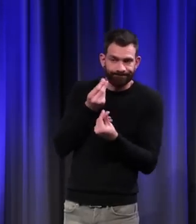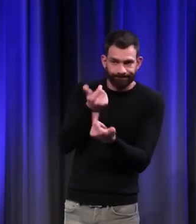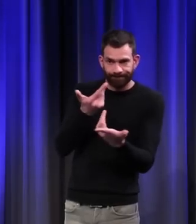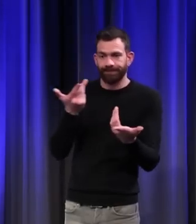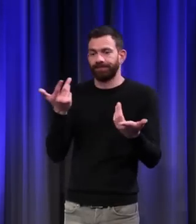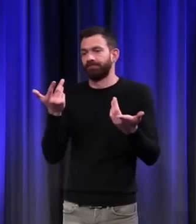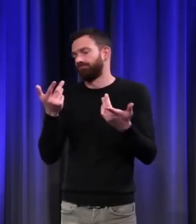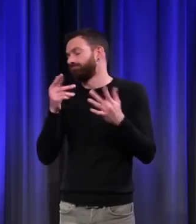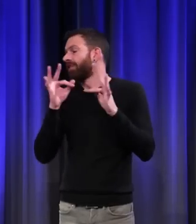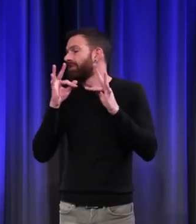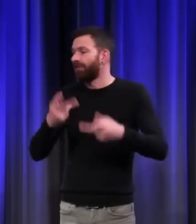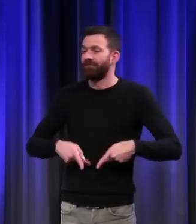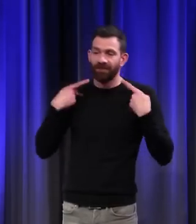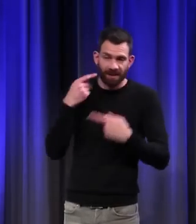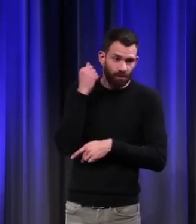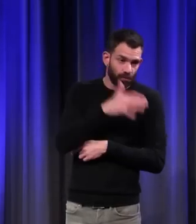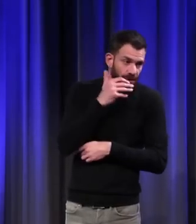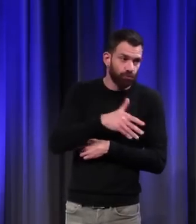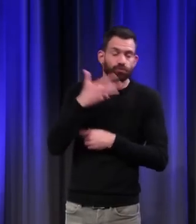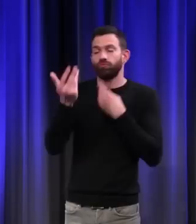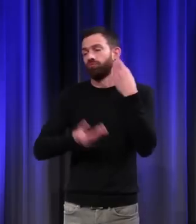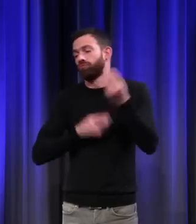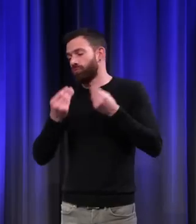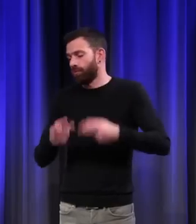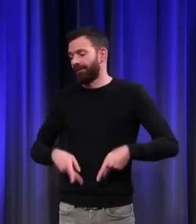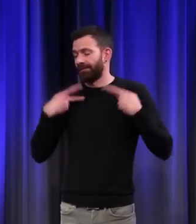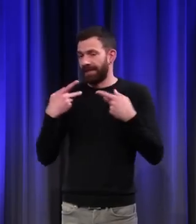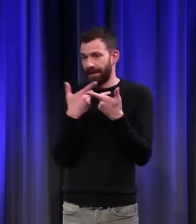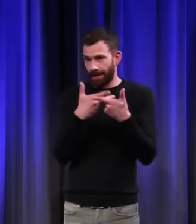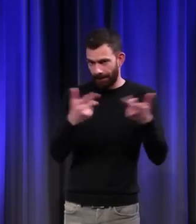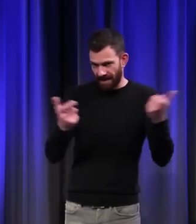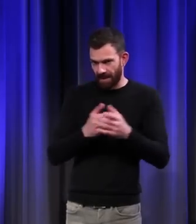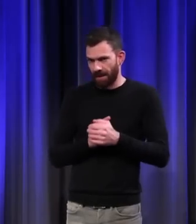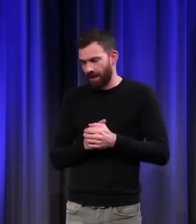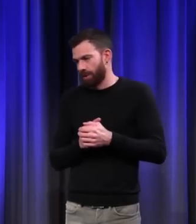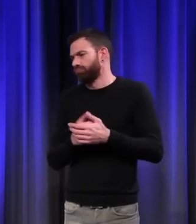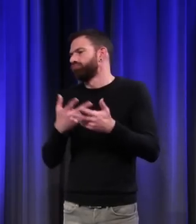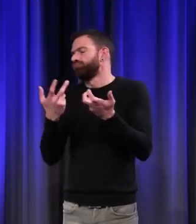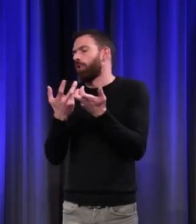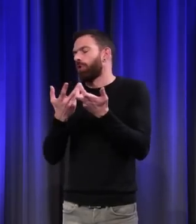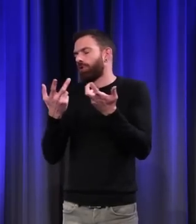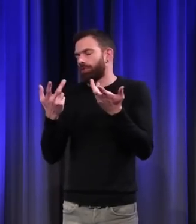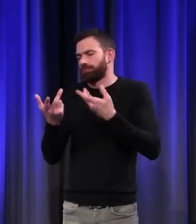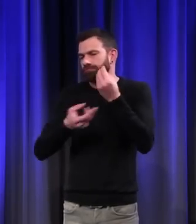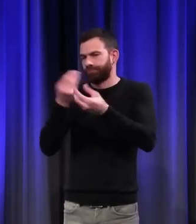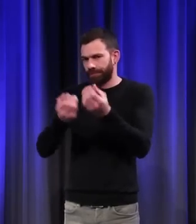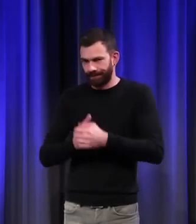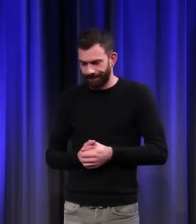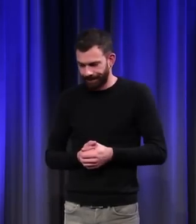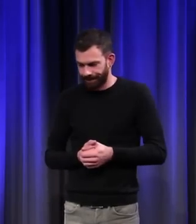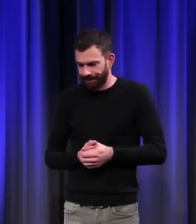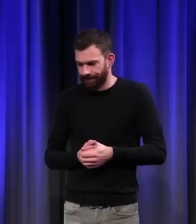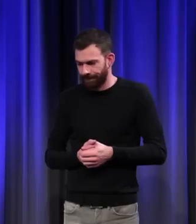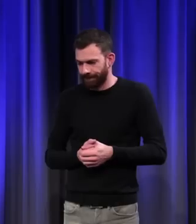concernant le quotidien ou la vie matérielle. Je vous en donne quelques exemples. Une obsession